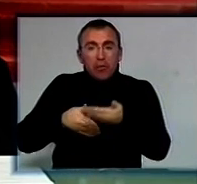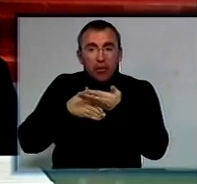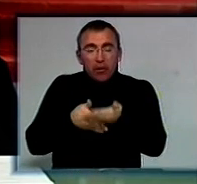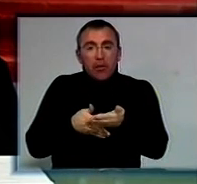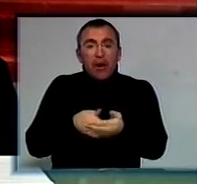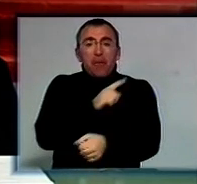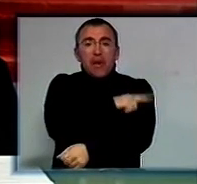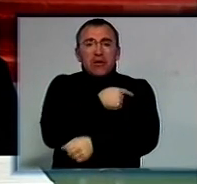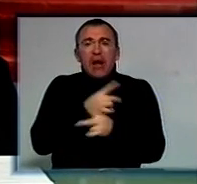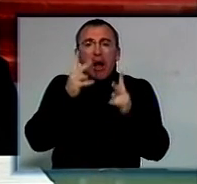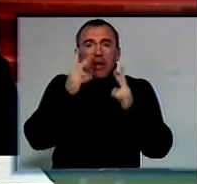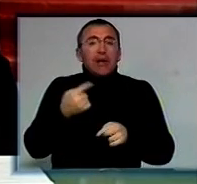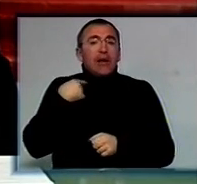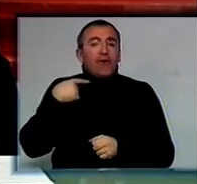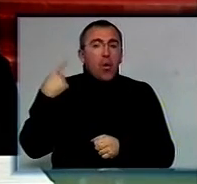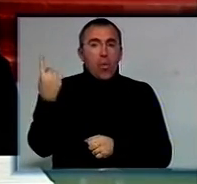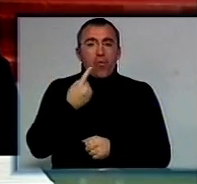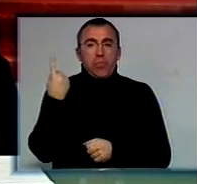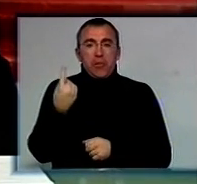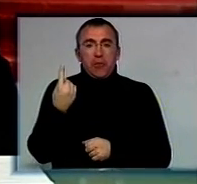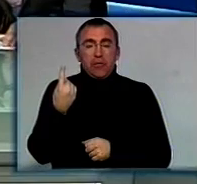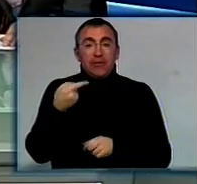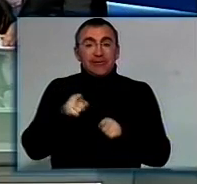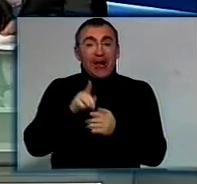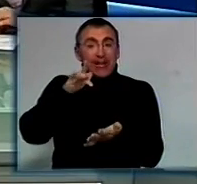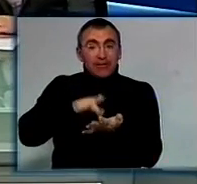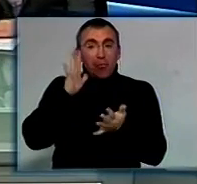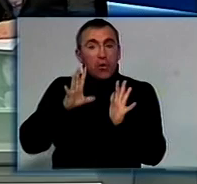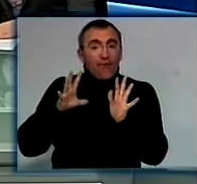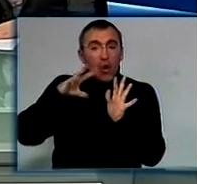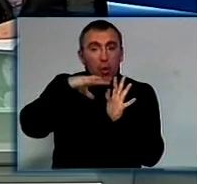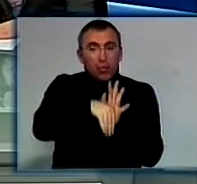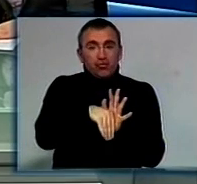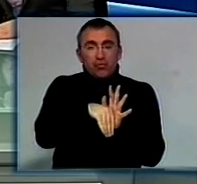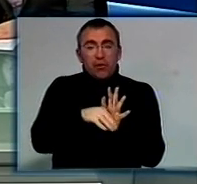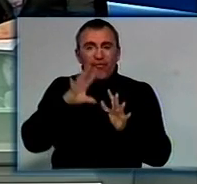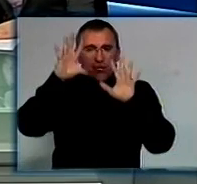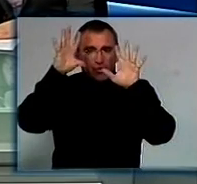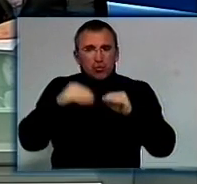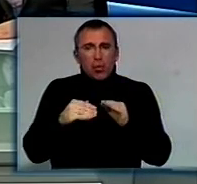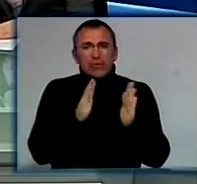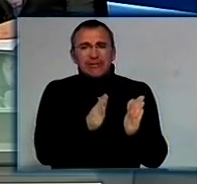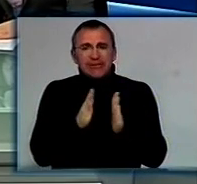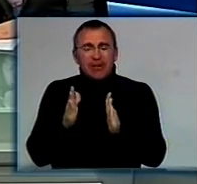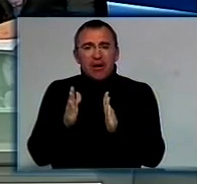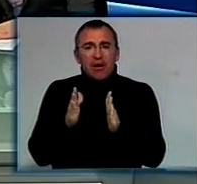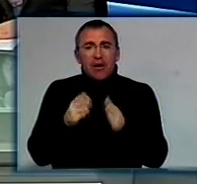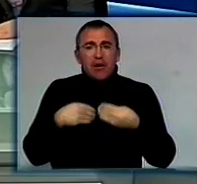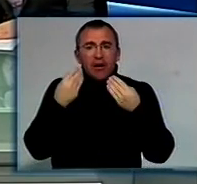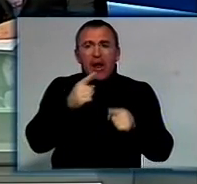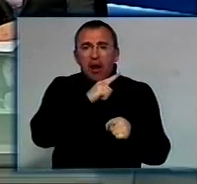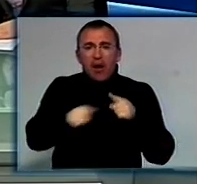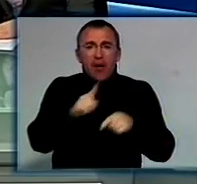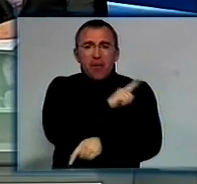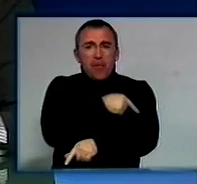катастрофи Кіровоградської області». Цей центр буде включати всю систему надання екстреної